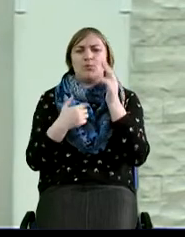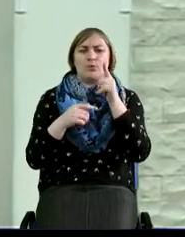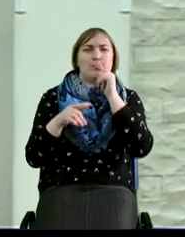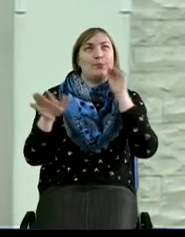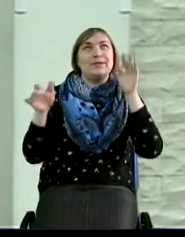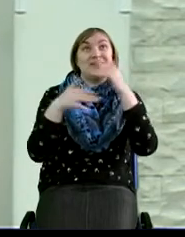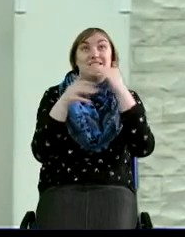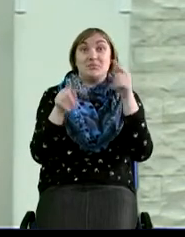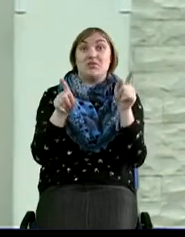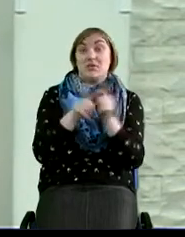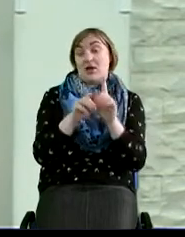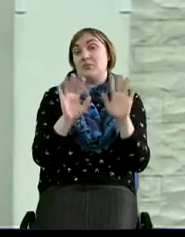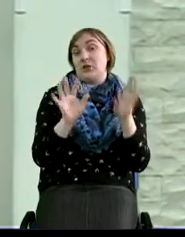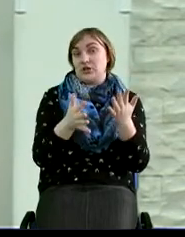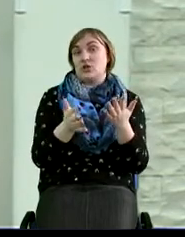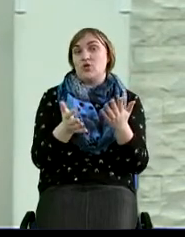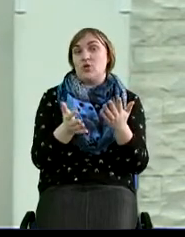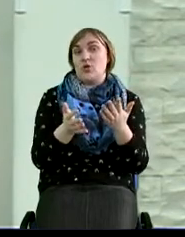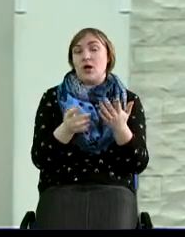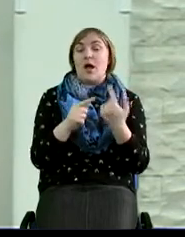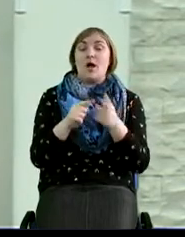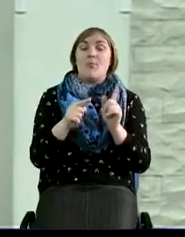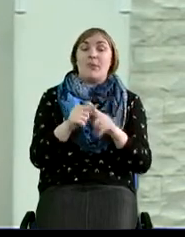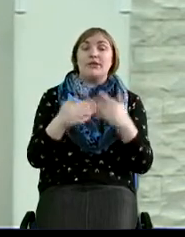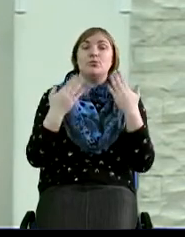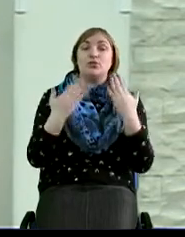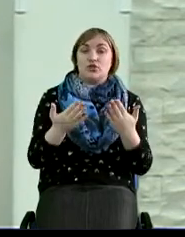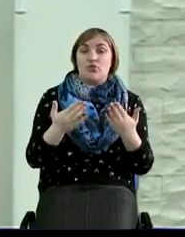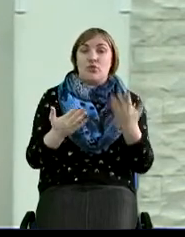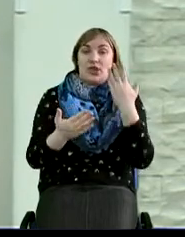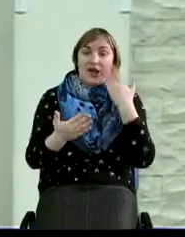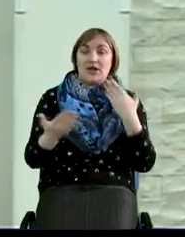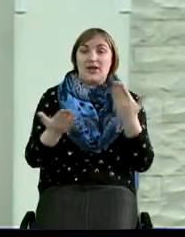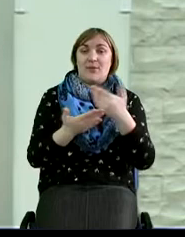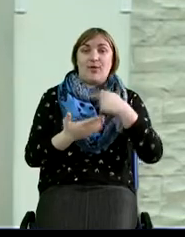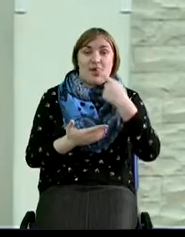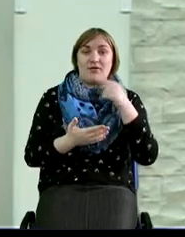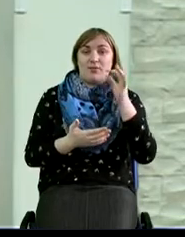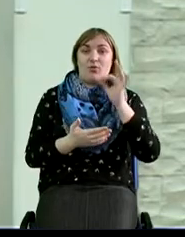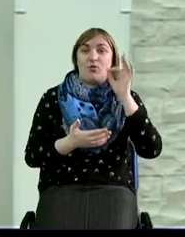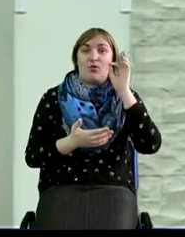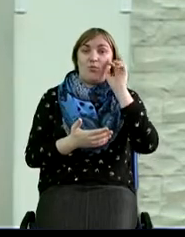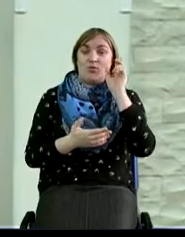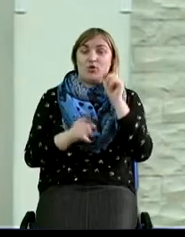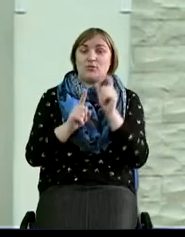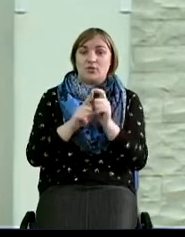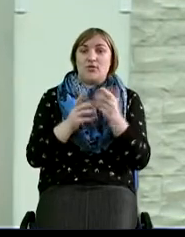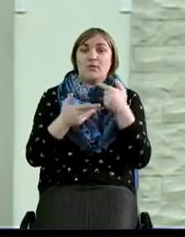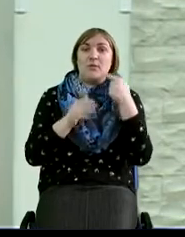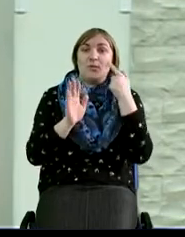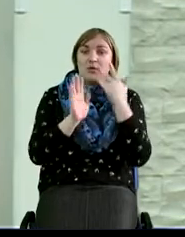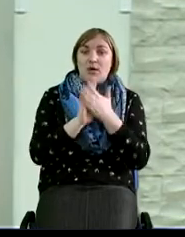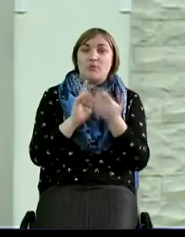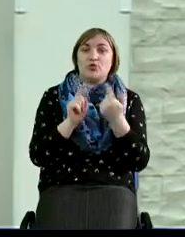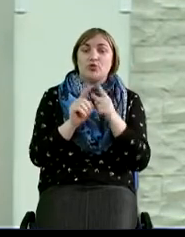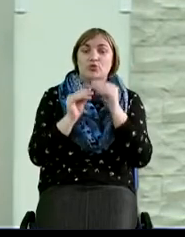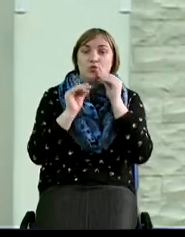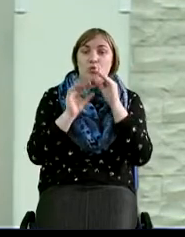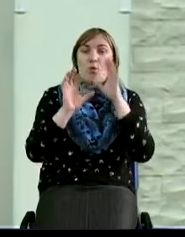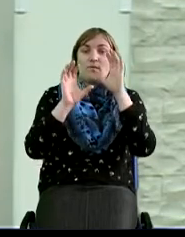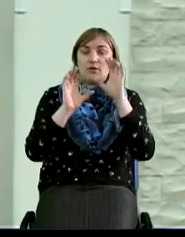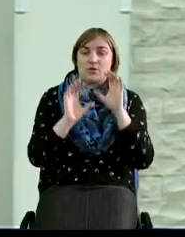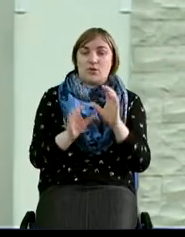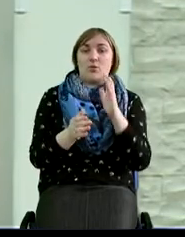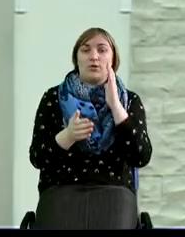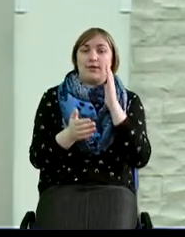небесные, и так оно все произошло. И поэтому сегодня мы, когда говорим о Божьем Слове, то мы понимаем, что эти духовные законы, они имеют